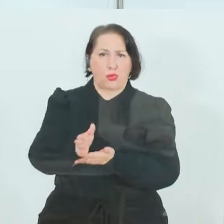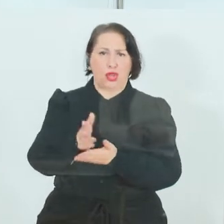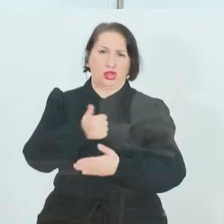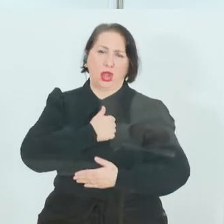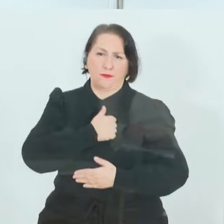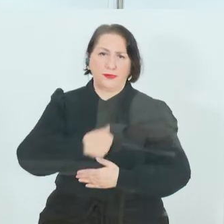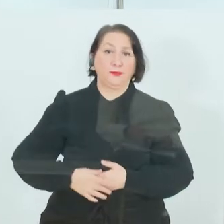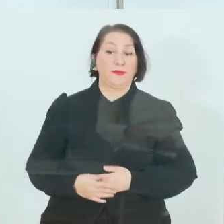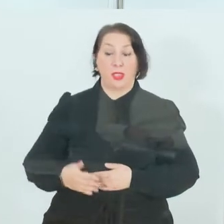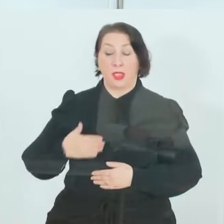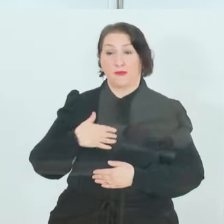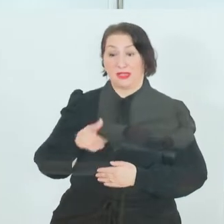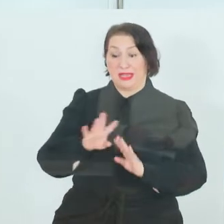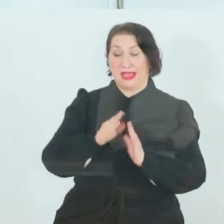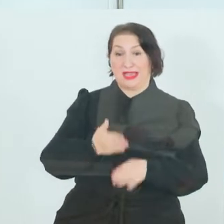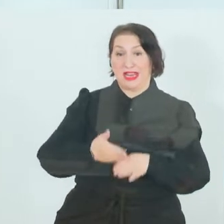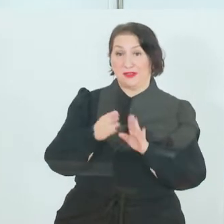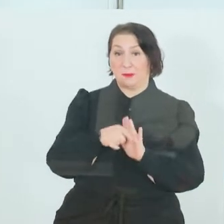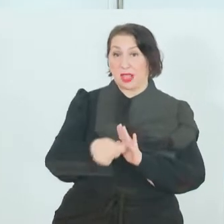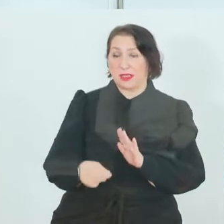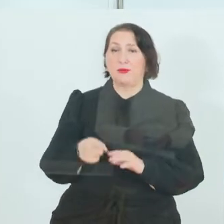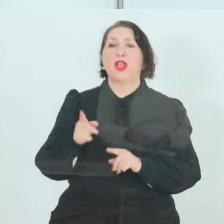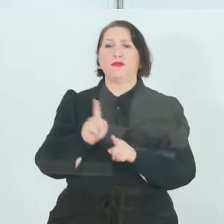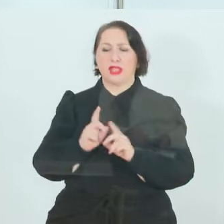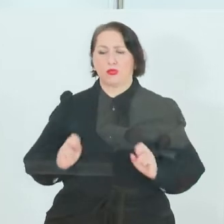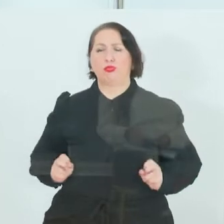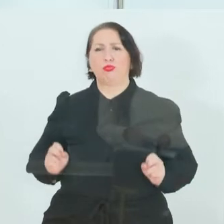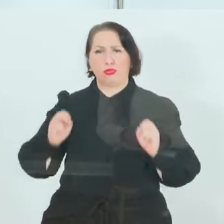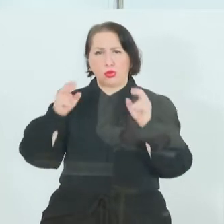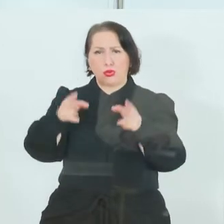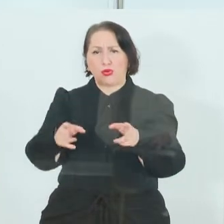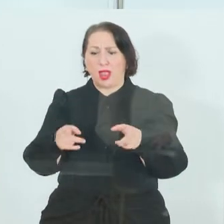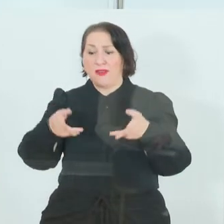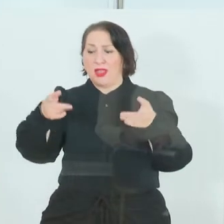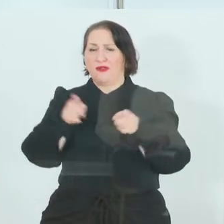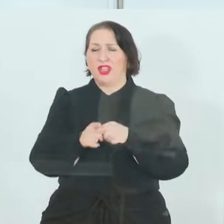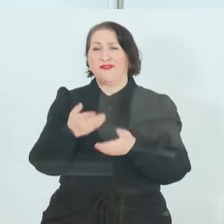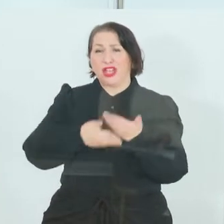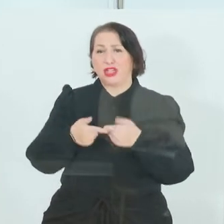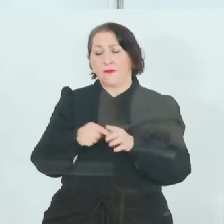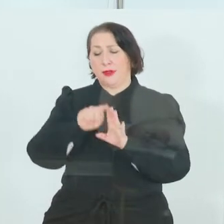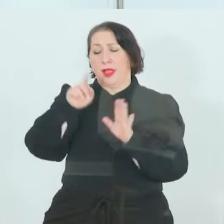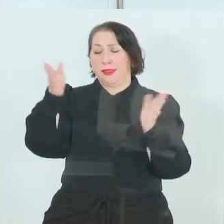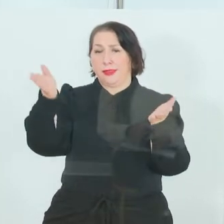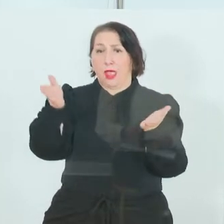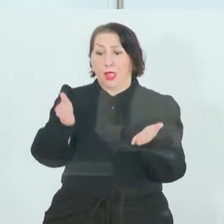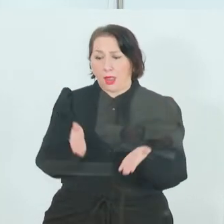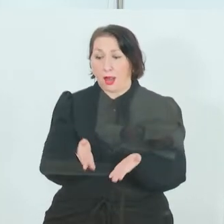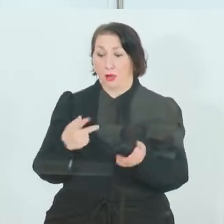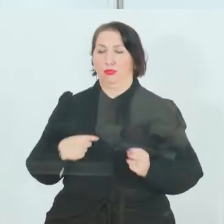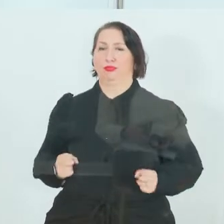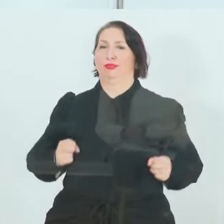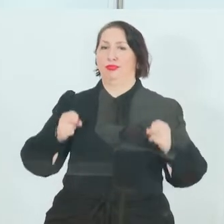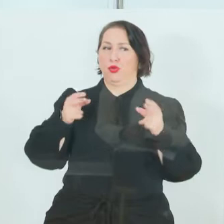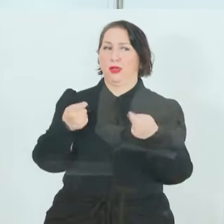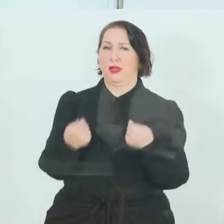meiner Sicht eine starke Brücke über dieses tiefe wirtschaftliche Tal. Und es ist unsere Aufgabe, hier jetzt genau